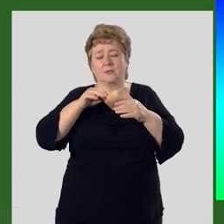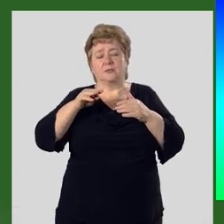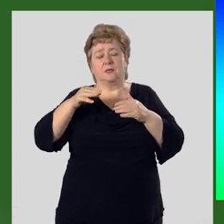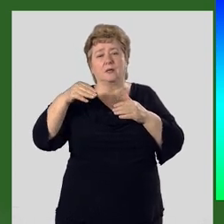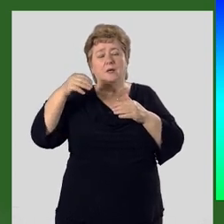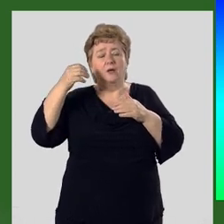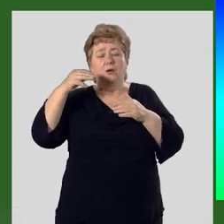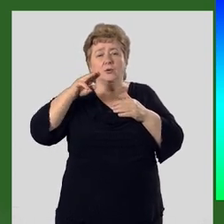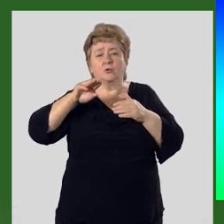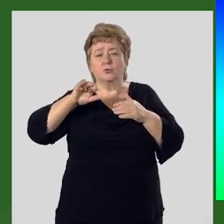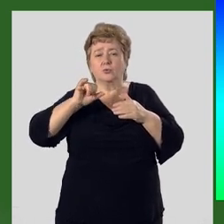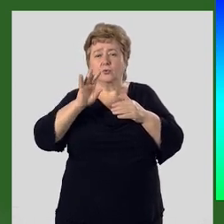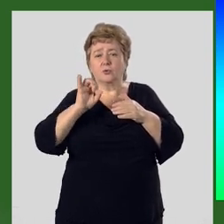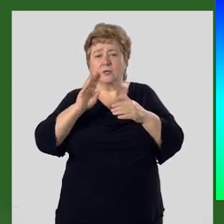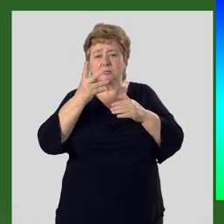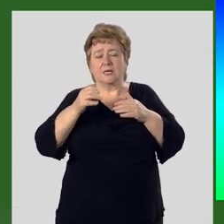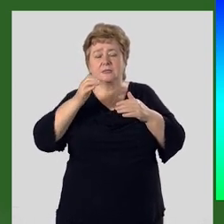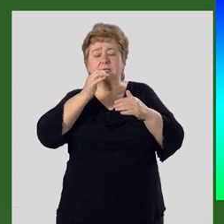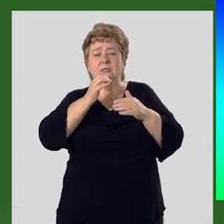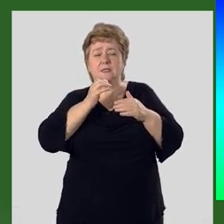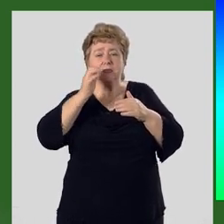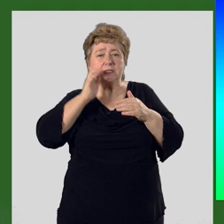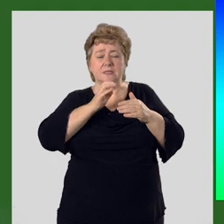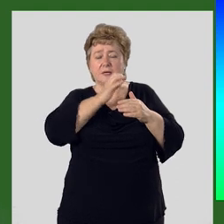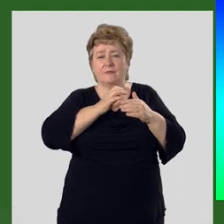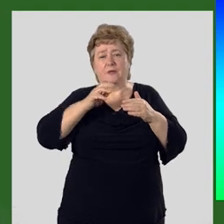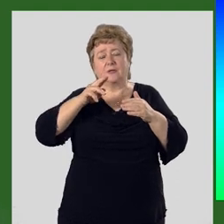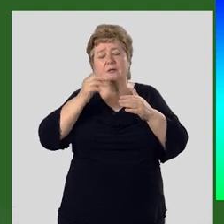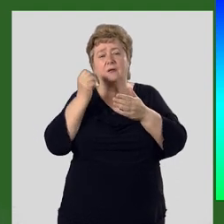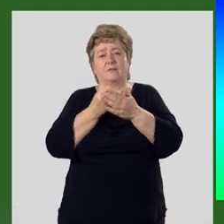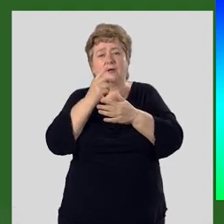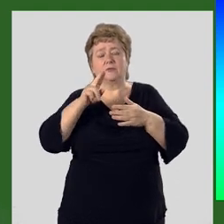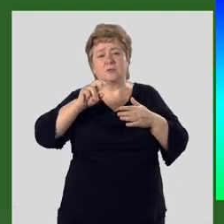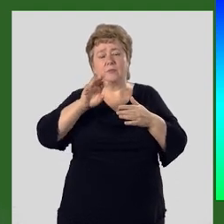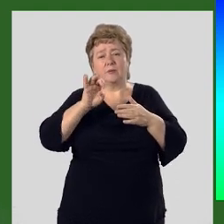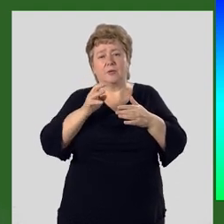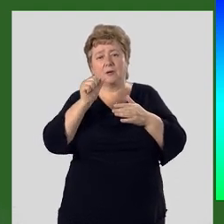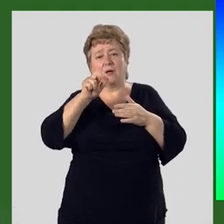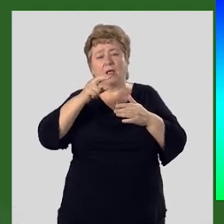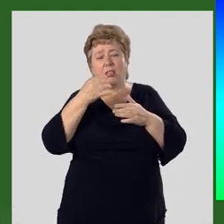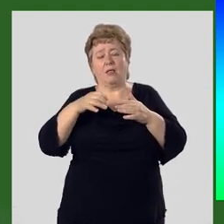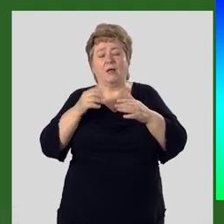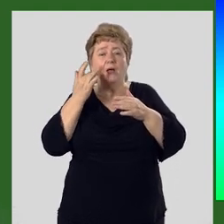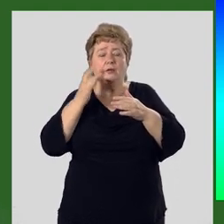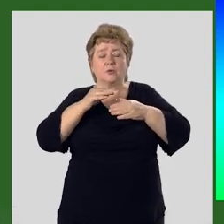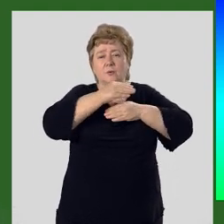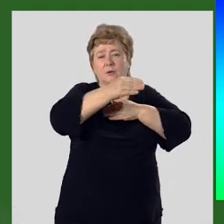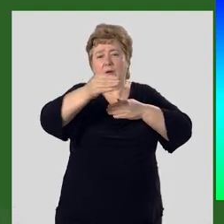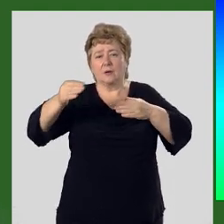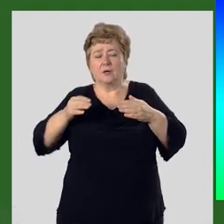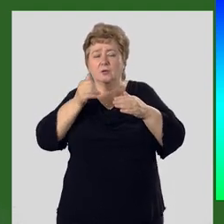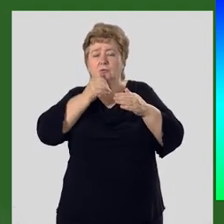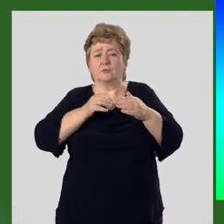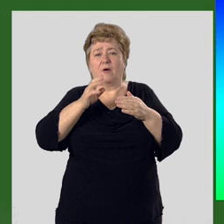Туркистанский являются северными хребтами Памира-Алая, которые окамляют с